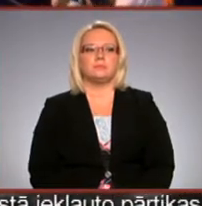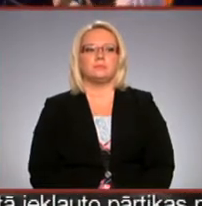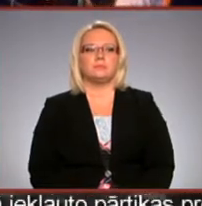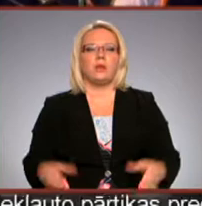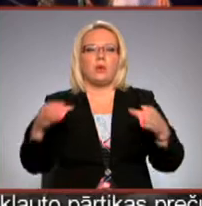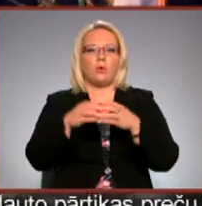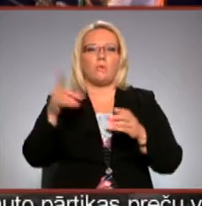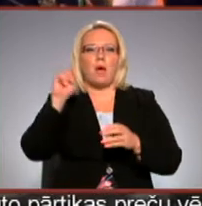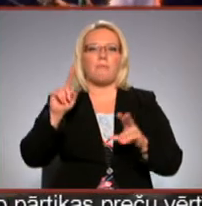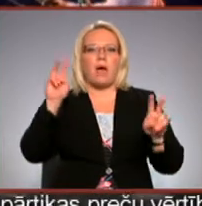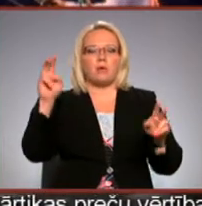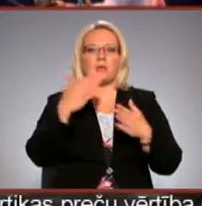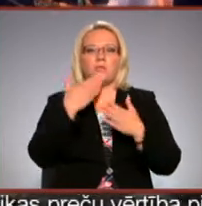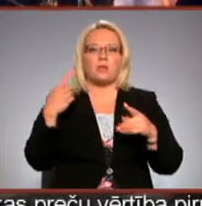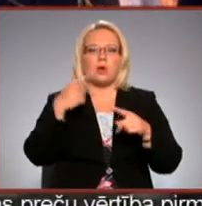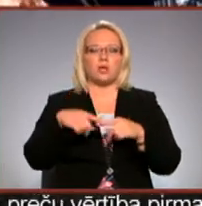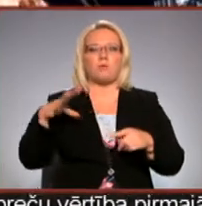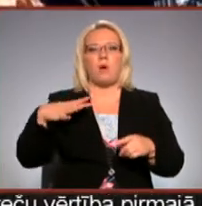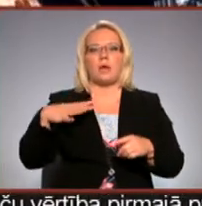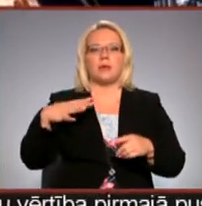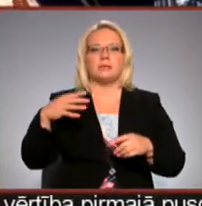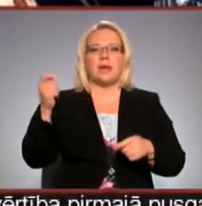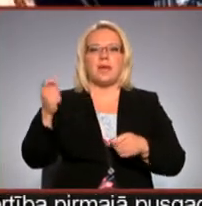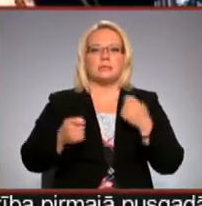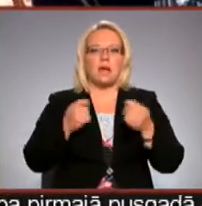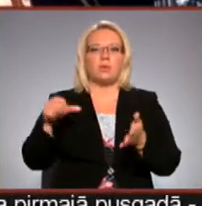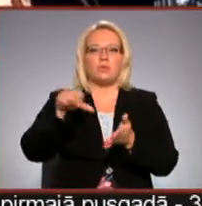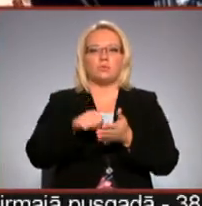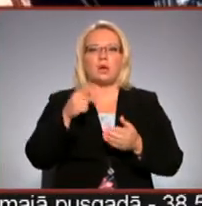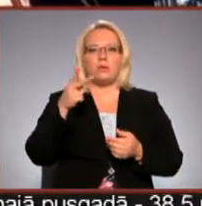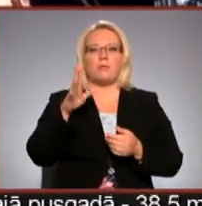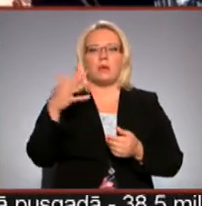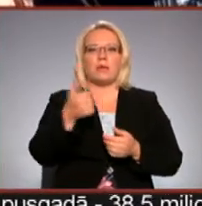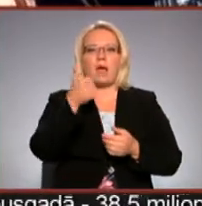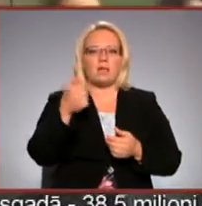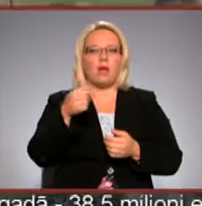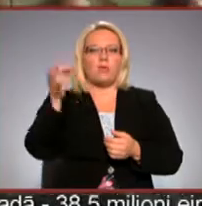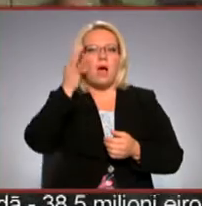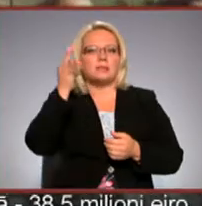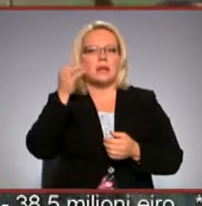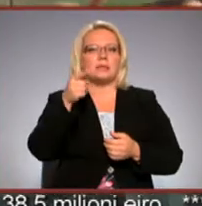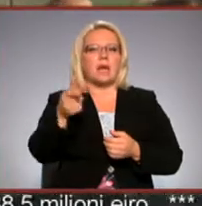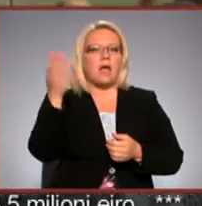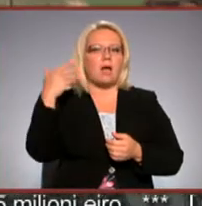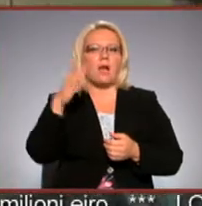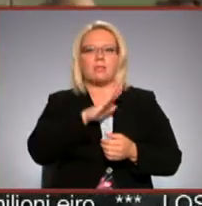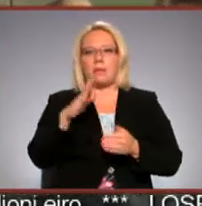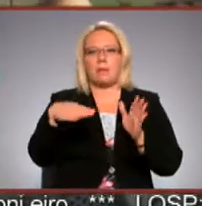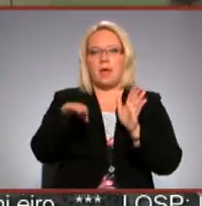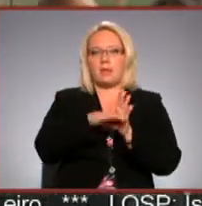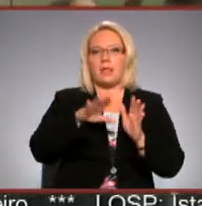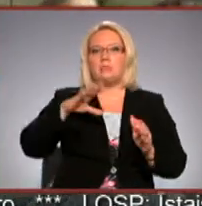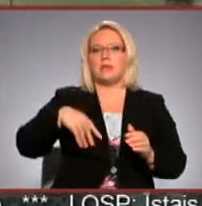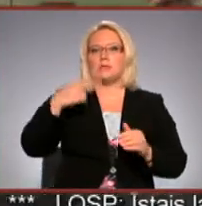Grupa Pērkons pēdējo reizi Ogris estrādē uzstājās 85. gadā. Šo leģendāro koncertu atcerās pat tie, kuri todien nebija klāti. Pēc